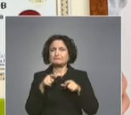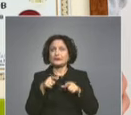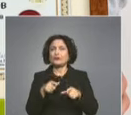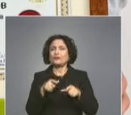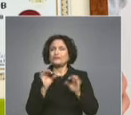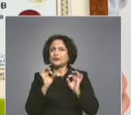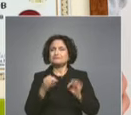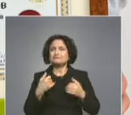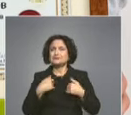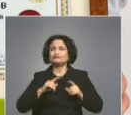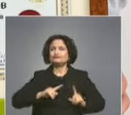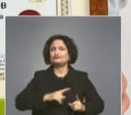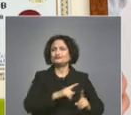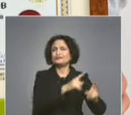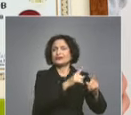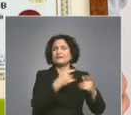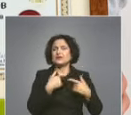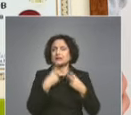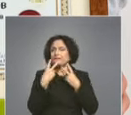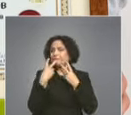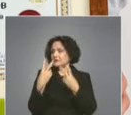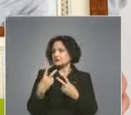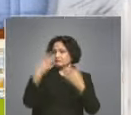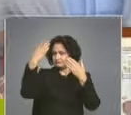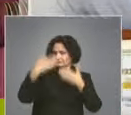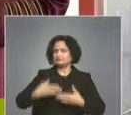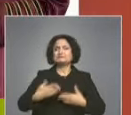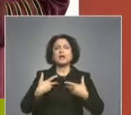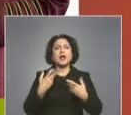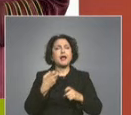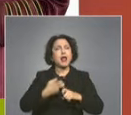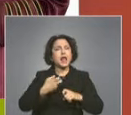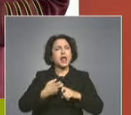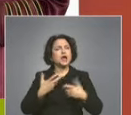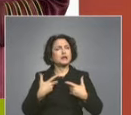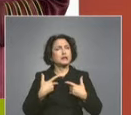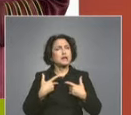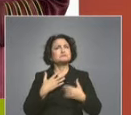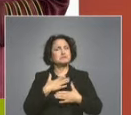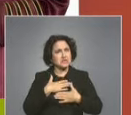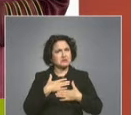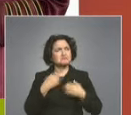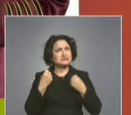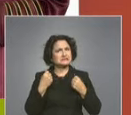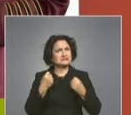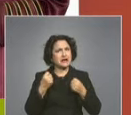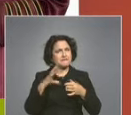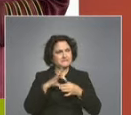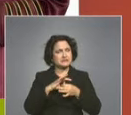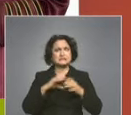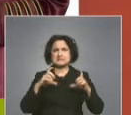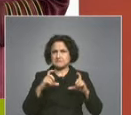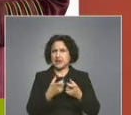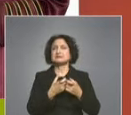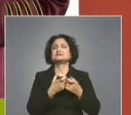това единствено само ме мотивирало да вижда пред себе си как един лекар може да има съвсем здраво семейство и здрави връзки с околните.